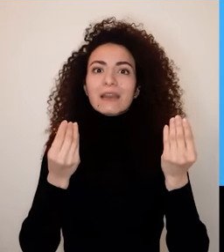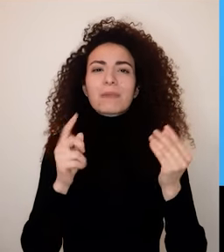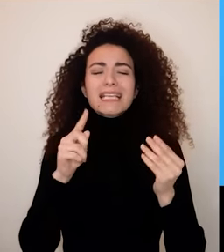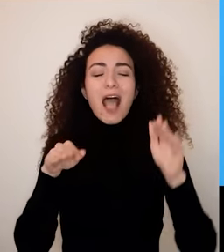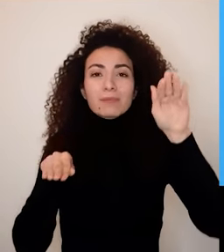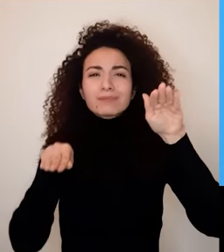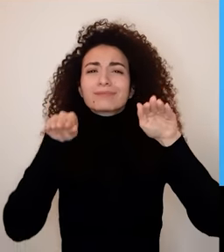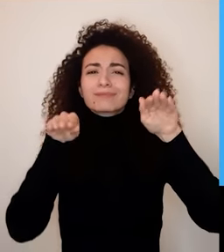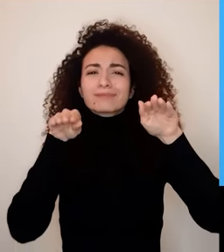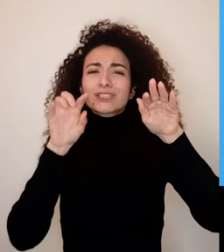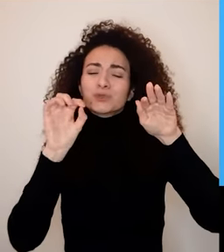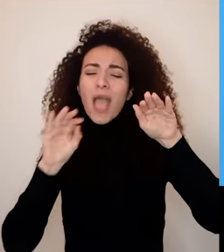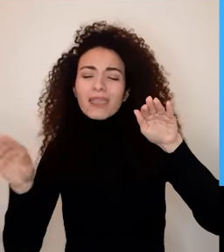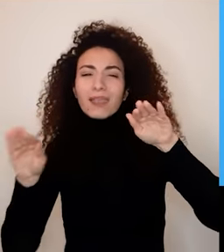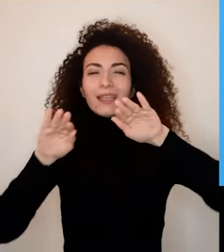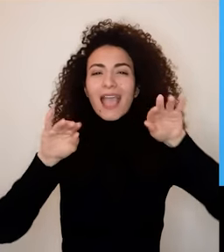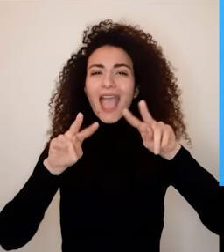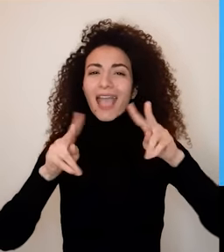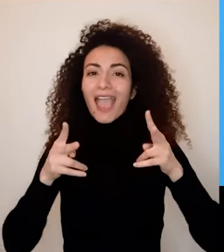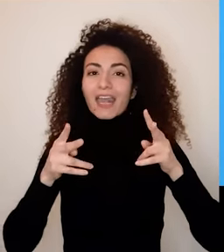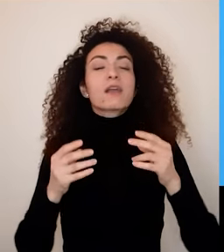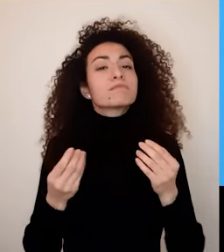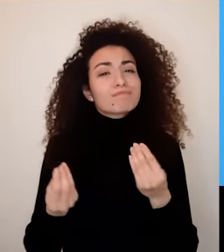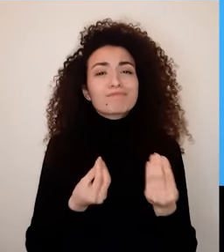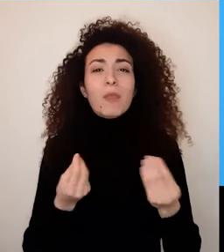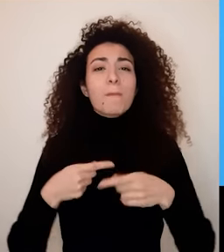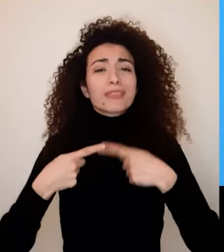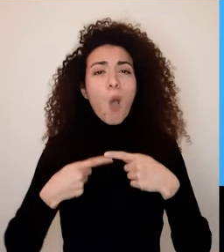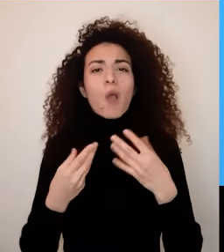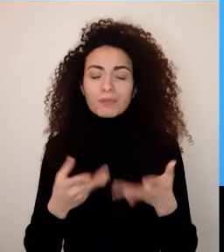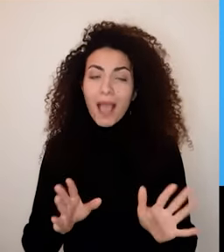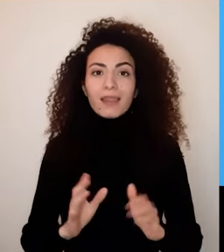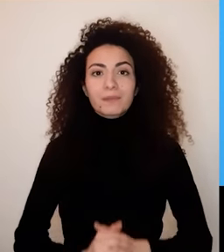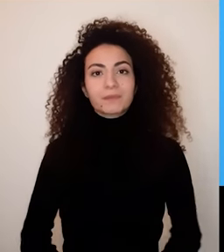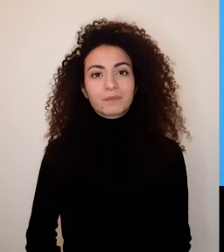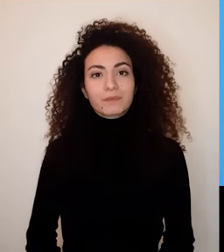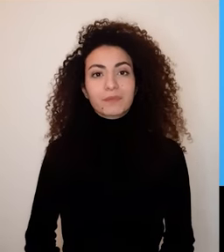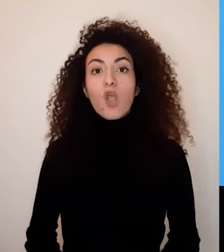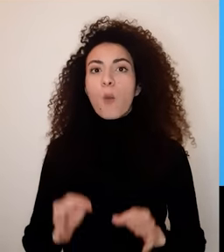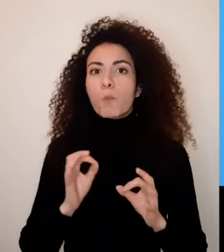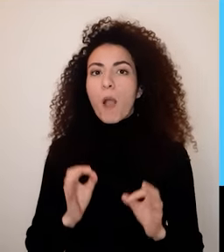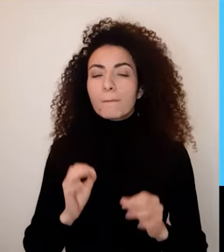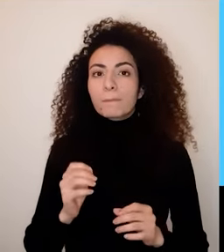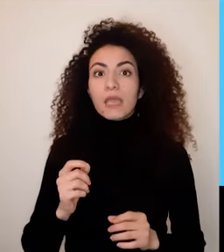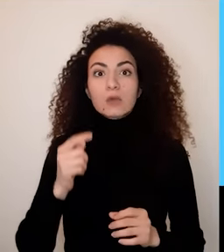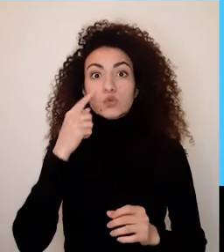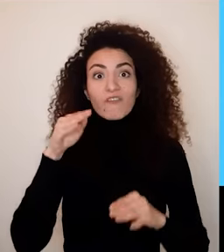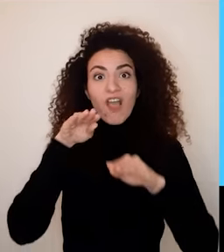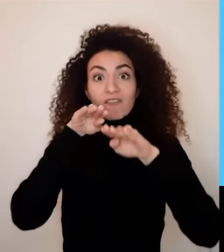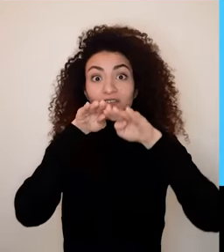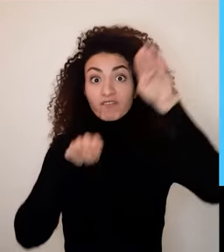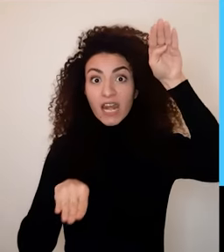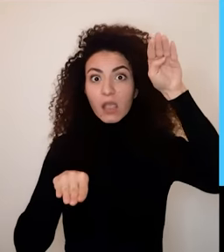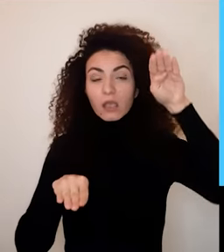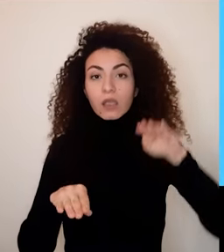أما إذا كان الاختلاف بسيط فممكن أن يخلق تكامل ويتعلم كل شريك من الآخر الواحد عادات معينة إذن من المهم